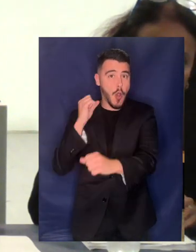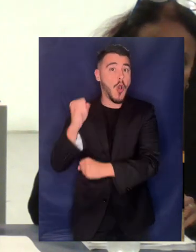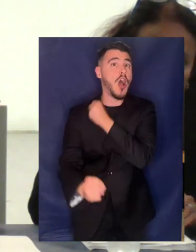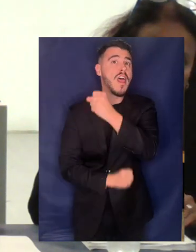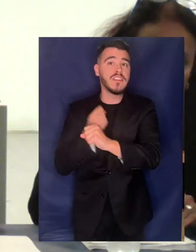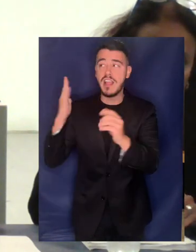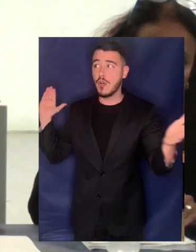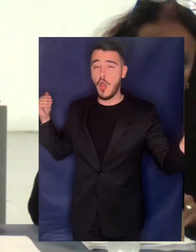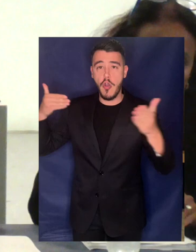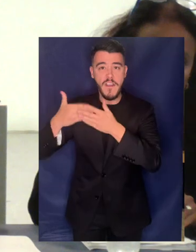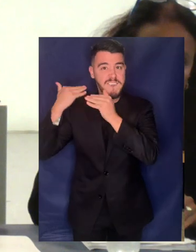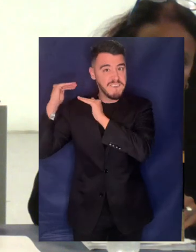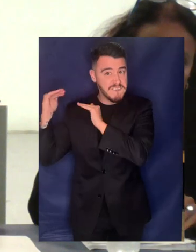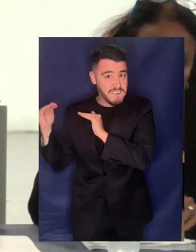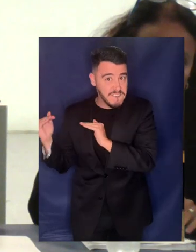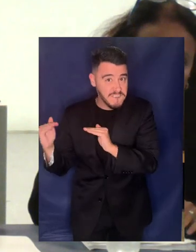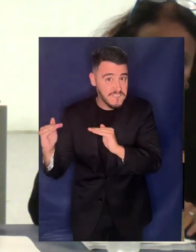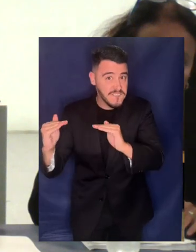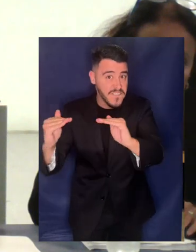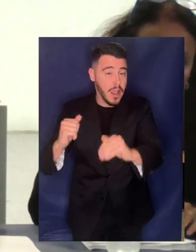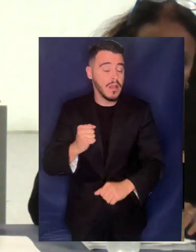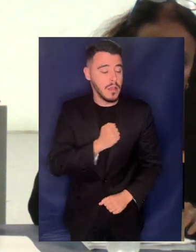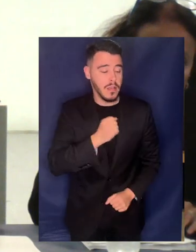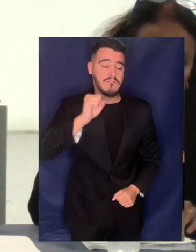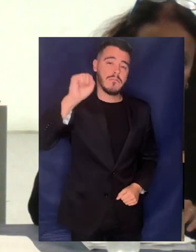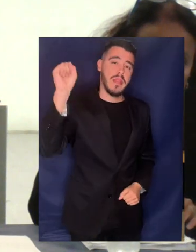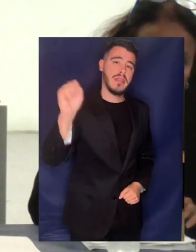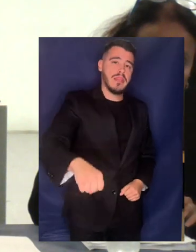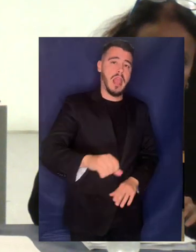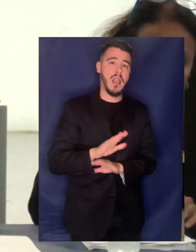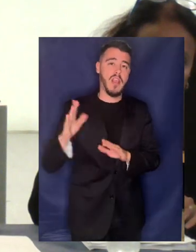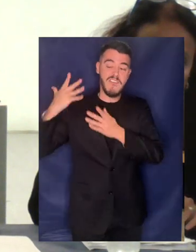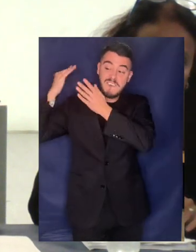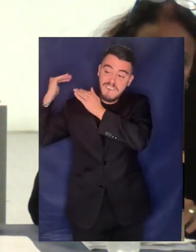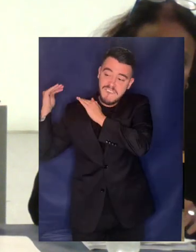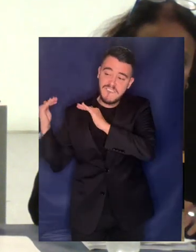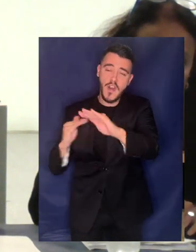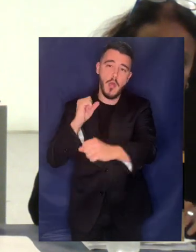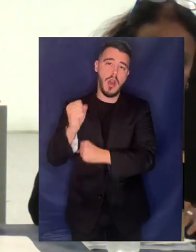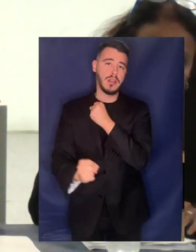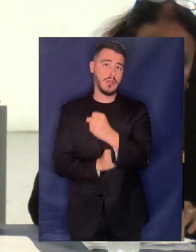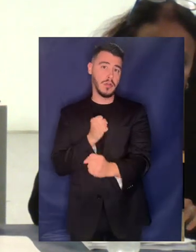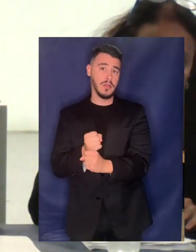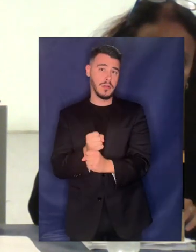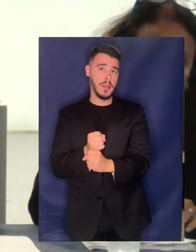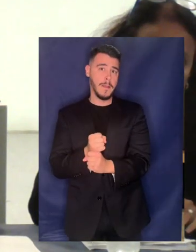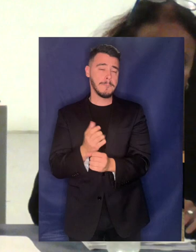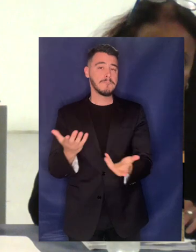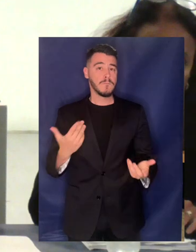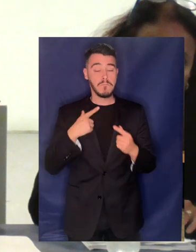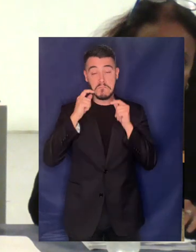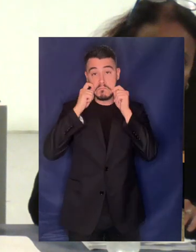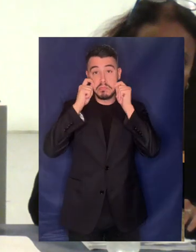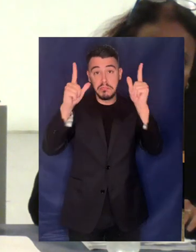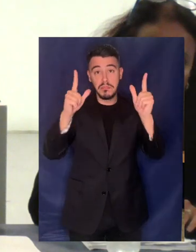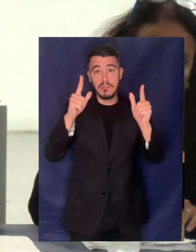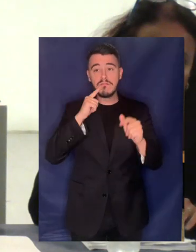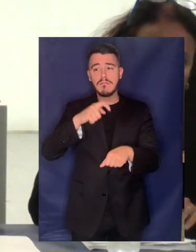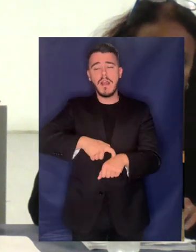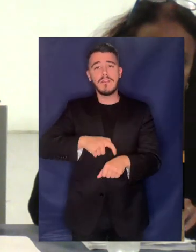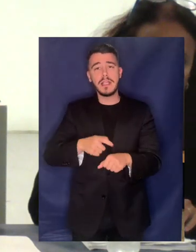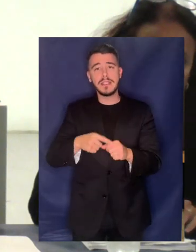Πιστεύουμε ότι είναι Γιατί το λέμε αυτό Μας έκανε εντύπωση κατά τη συγγραφή της μελέτης